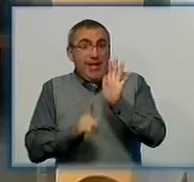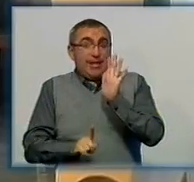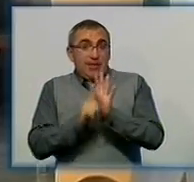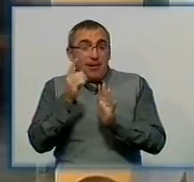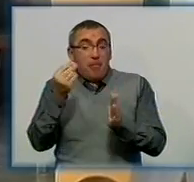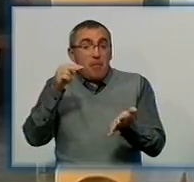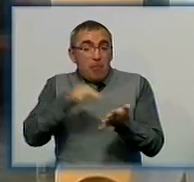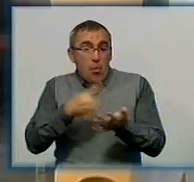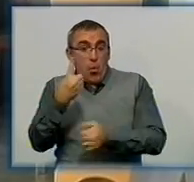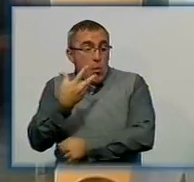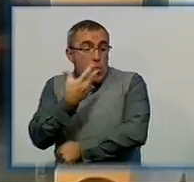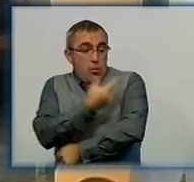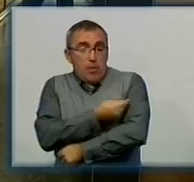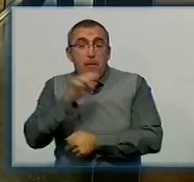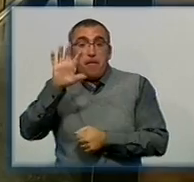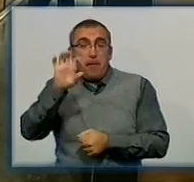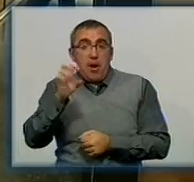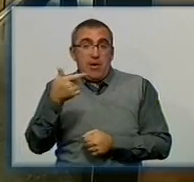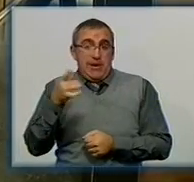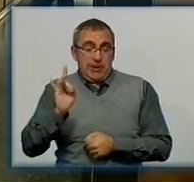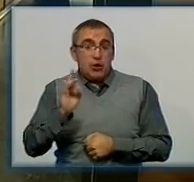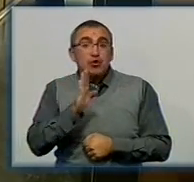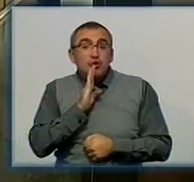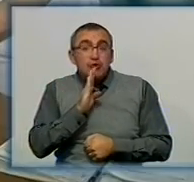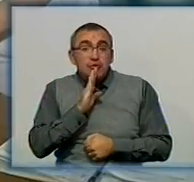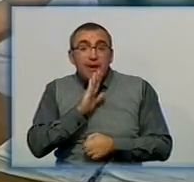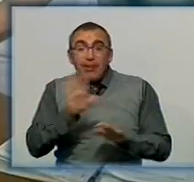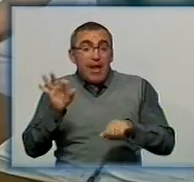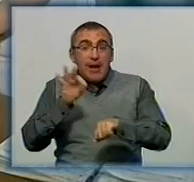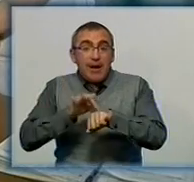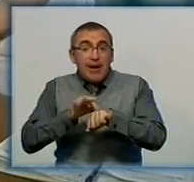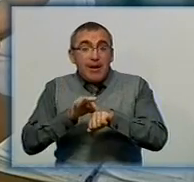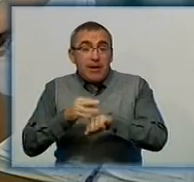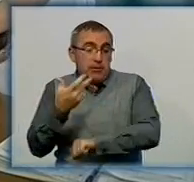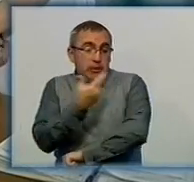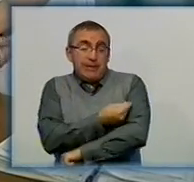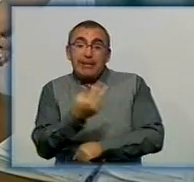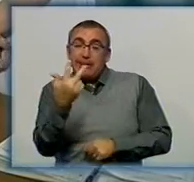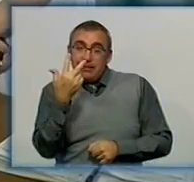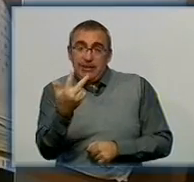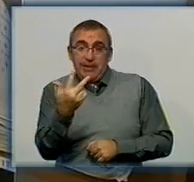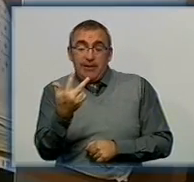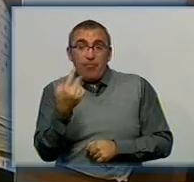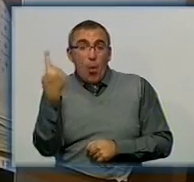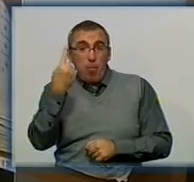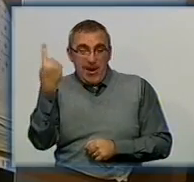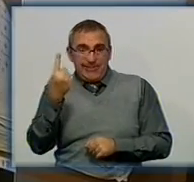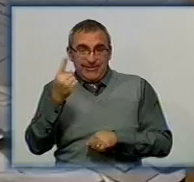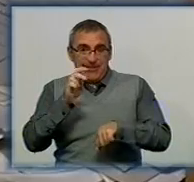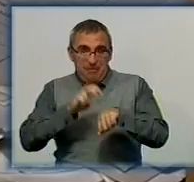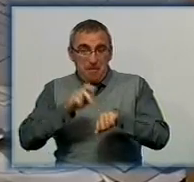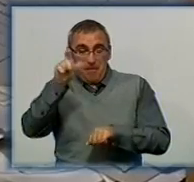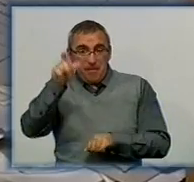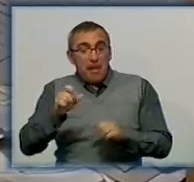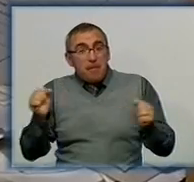Вартість одного уколу – майже 500 гривень. Жінці ж, аби не захворіти, їх треба три. Тож, нині обласні медики міскують, як